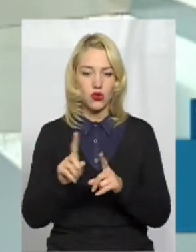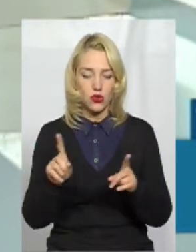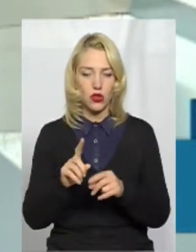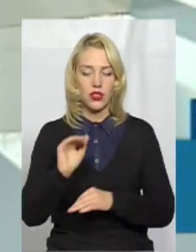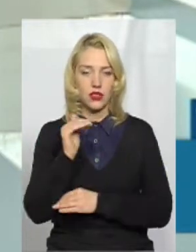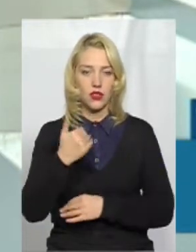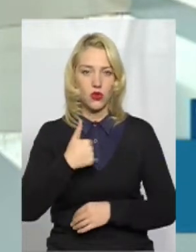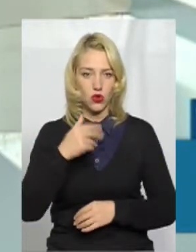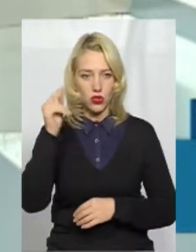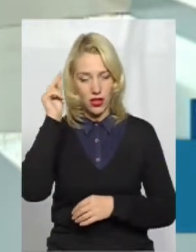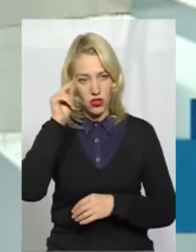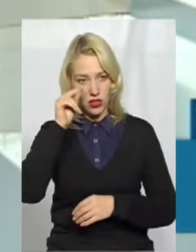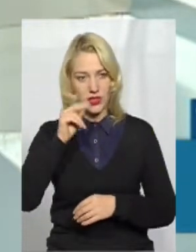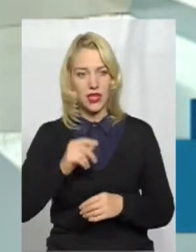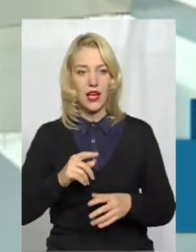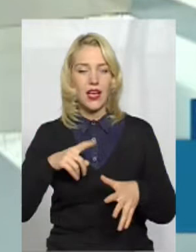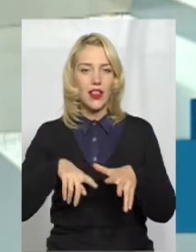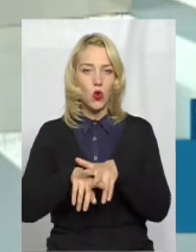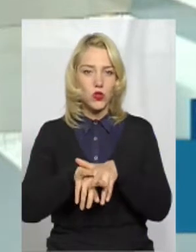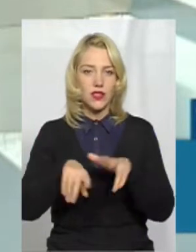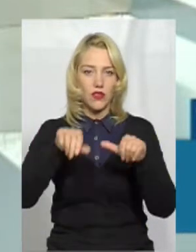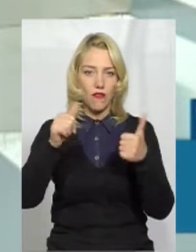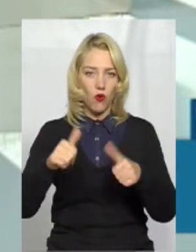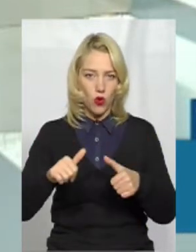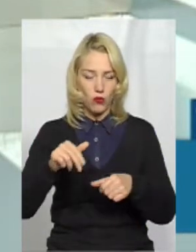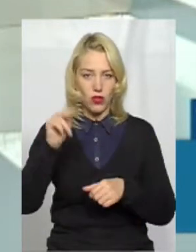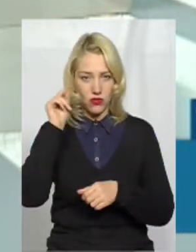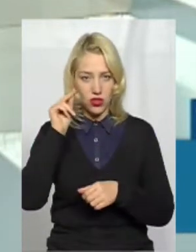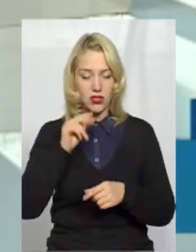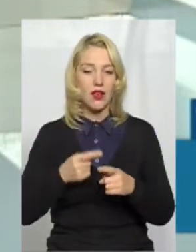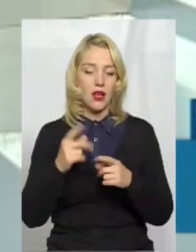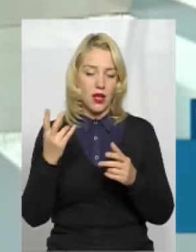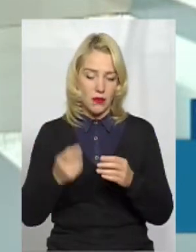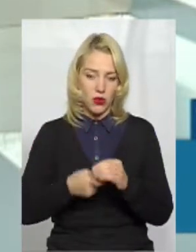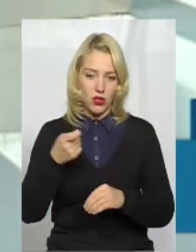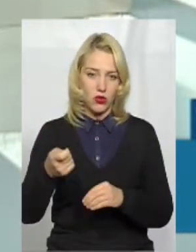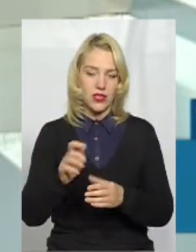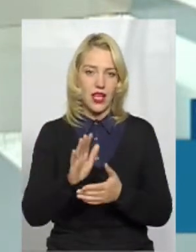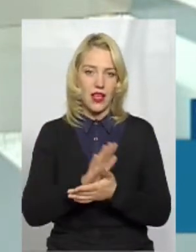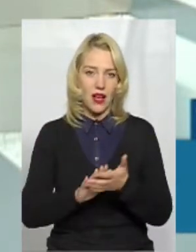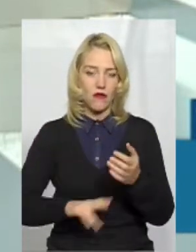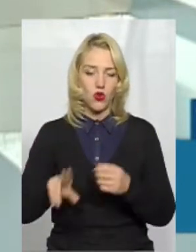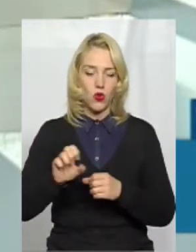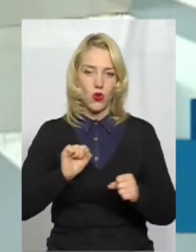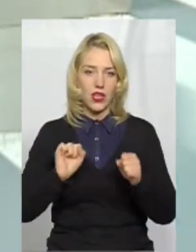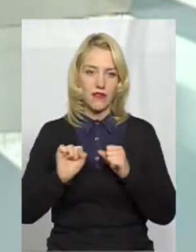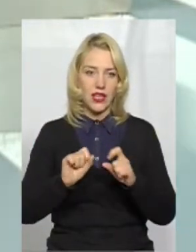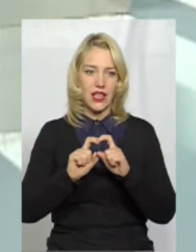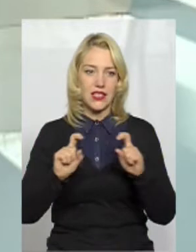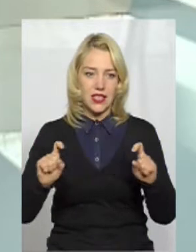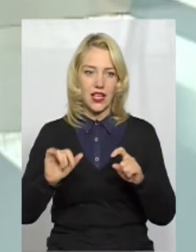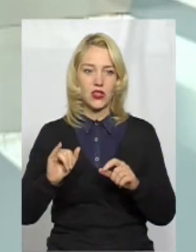дитина навчалася з інклюзивною формою, подають заяву до керівника закладу, і